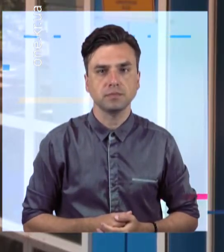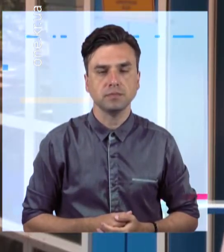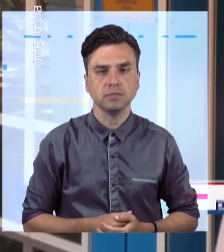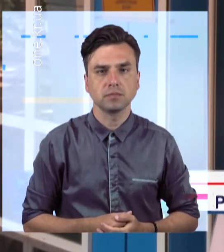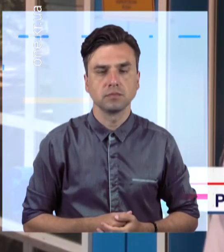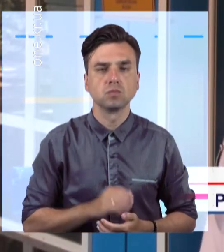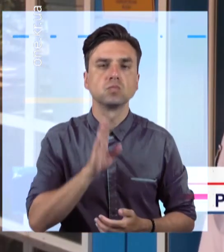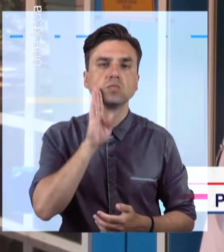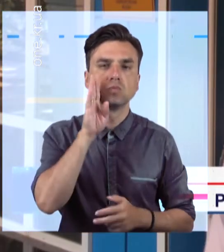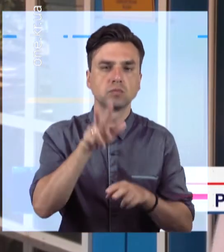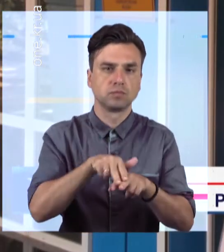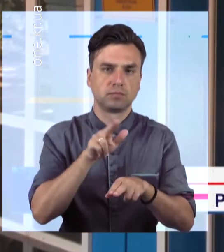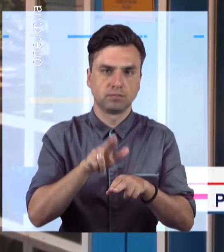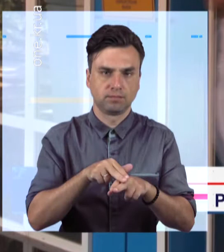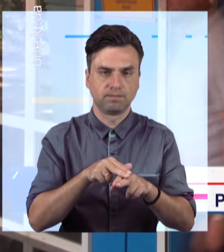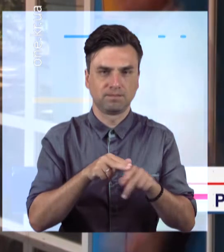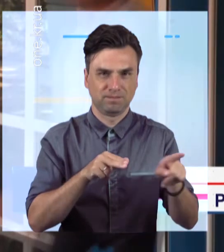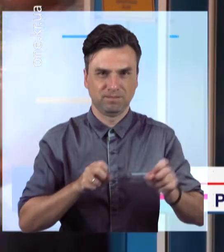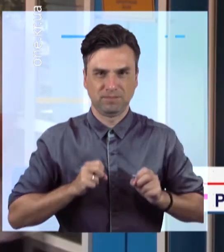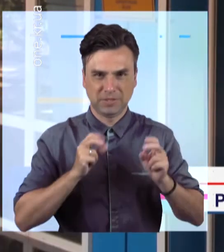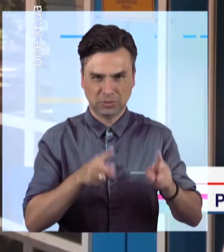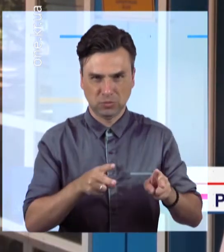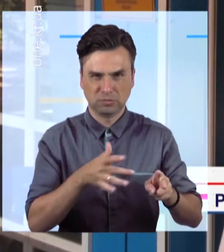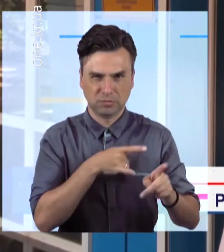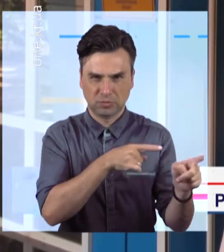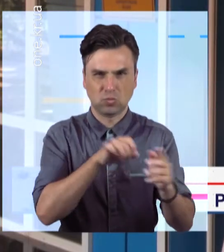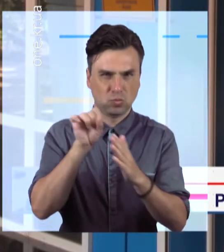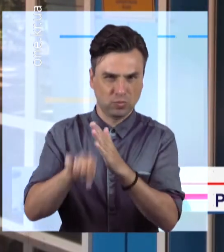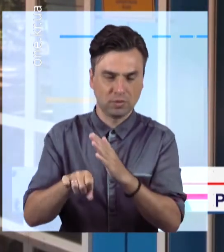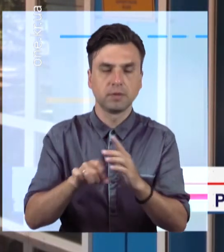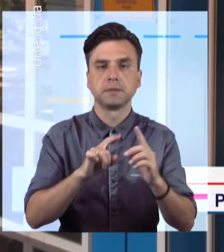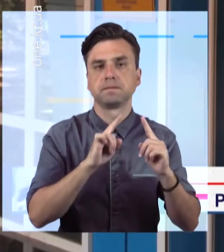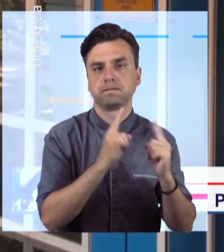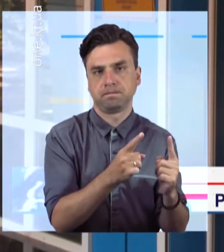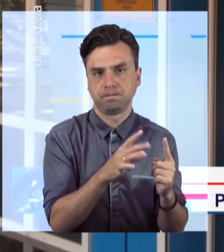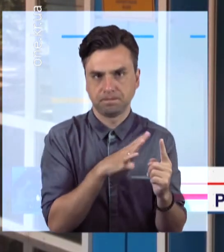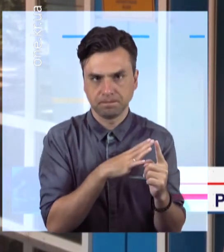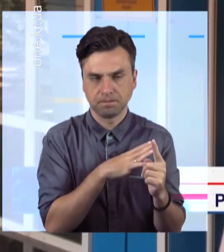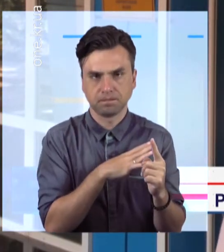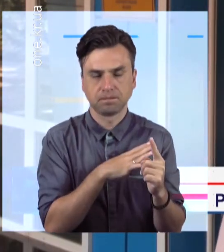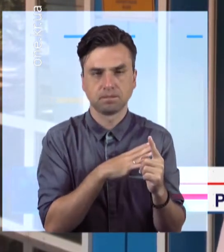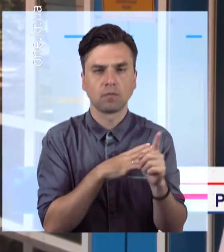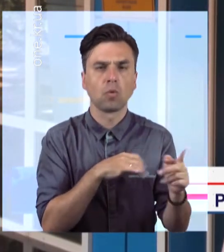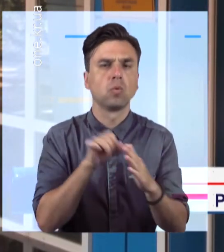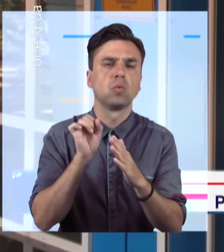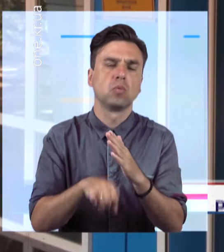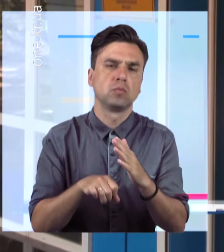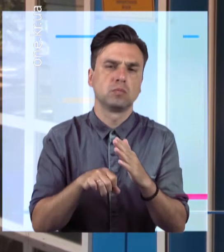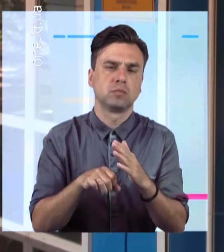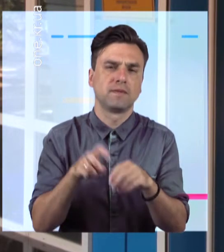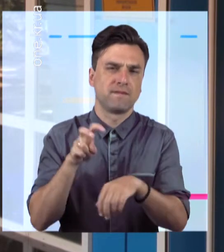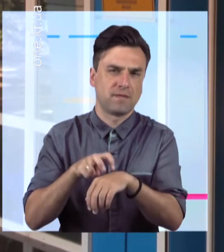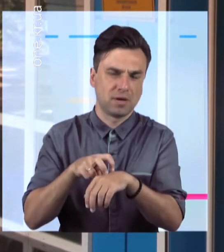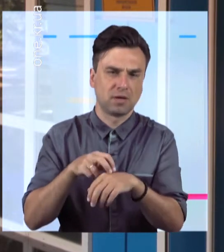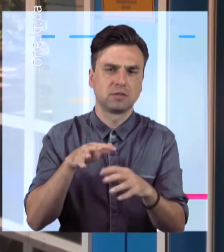Вранці працівники поліції затримали зловмисника, який підозрюється у вбивстві медпрацівника у селі Гейківка Криворізького району.